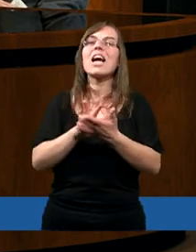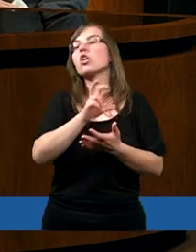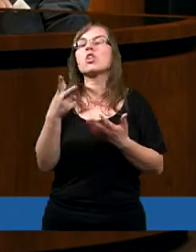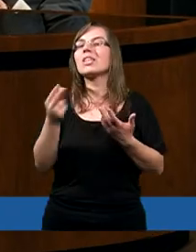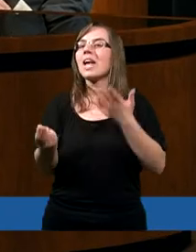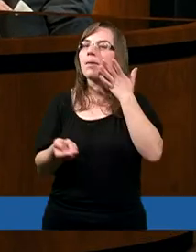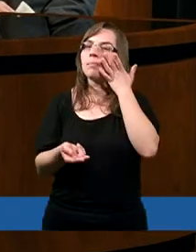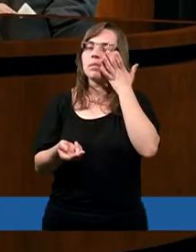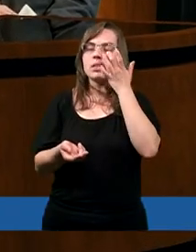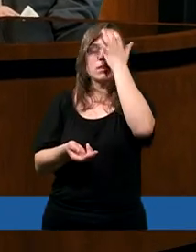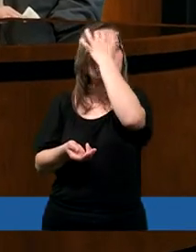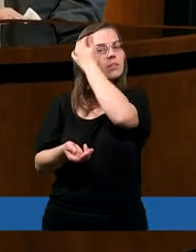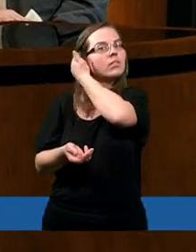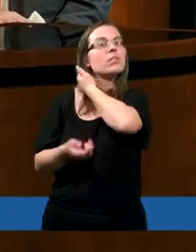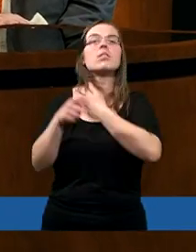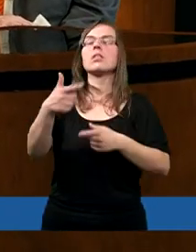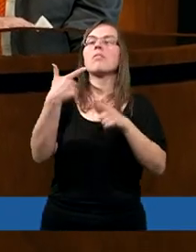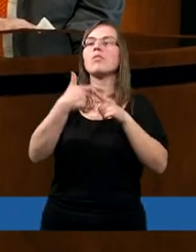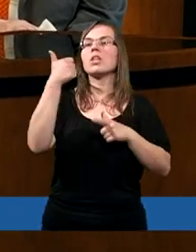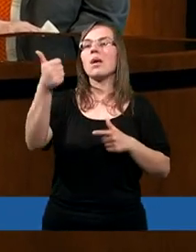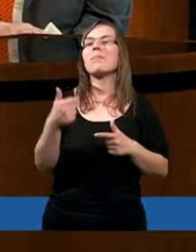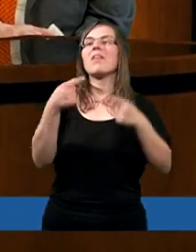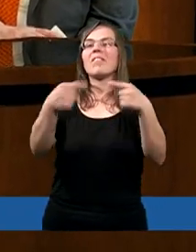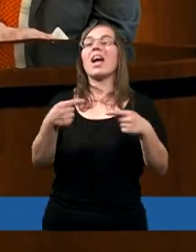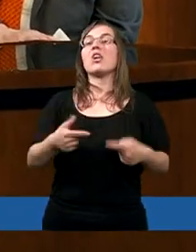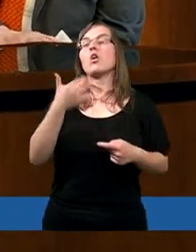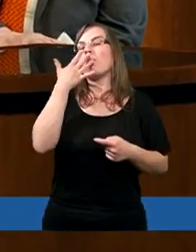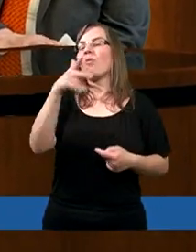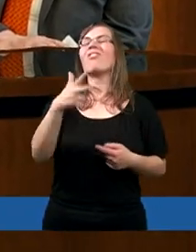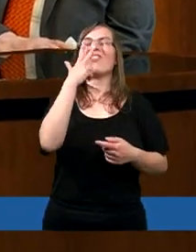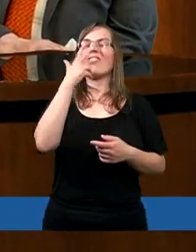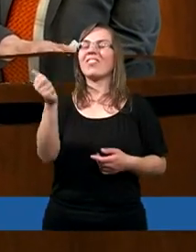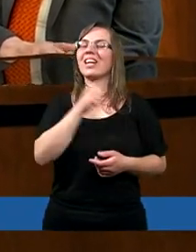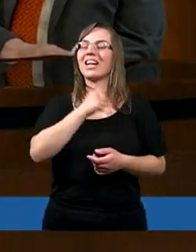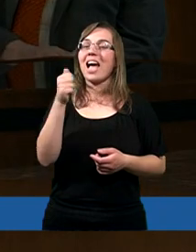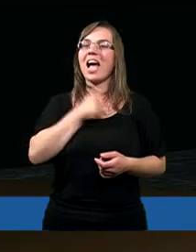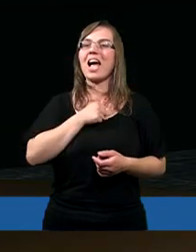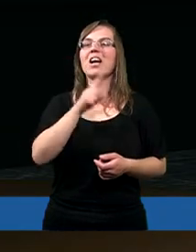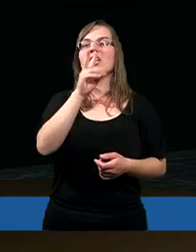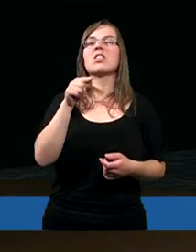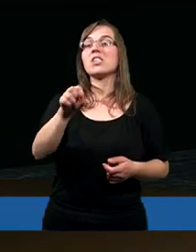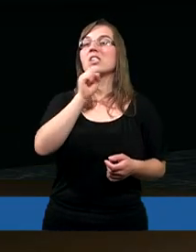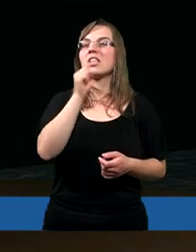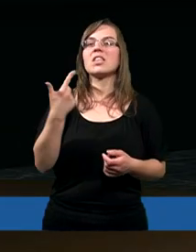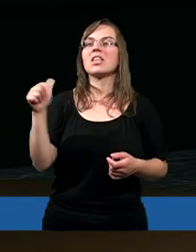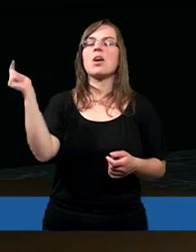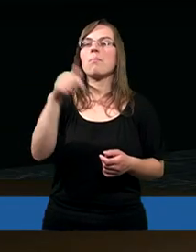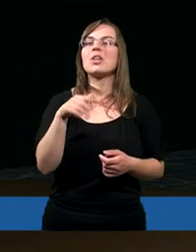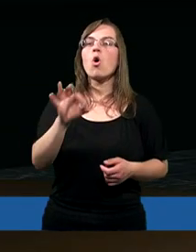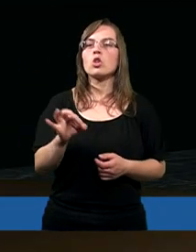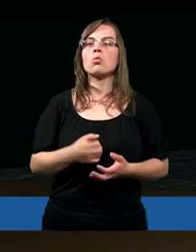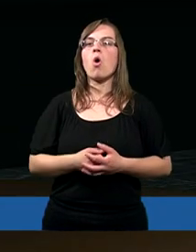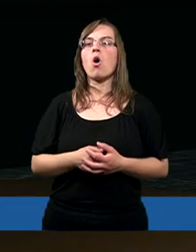Myślę, że ten właśnie 21 wiersz o tym wyraźnie mówi, że prorokstwo nigdy nie